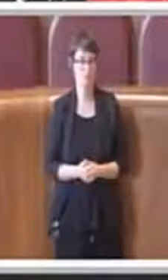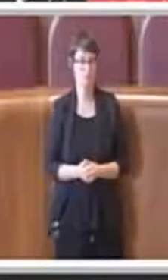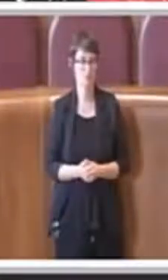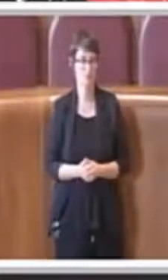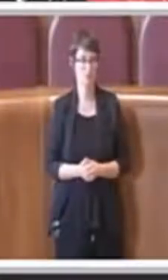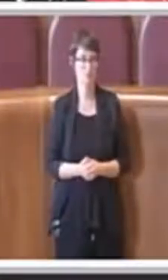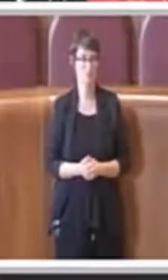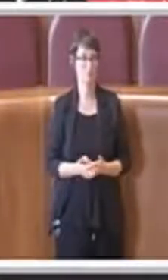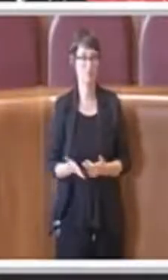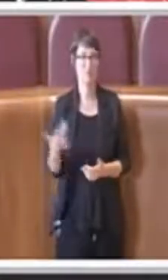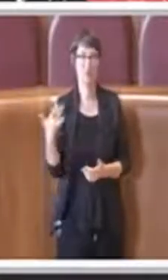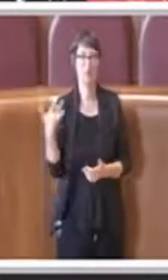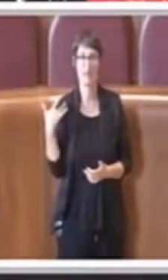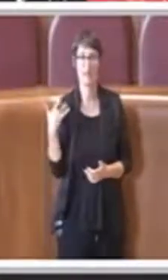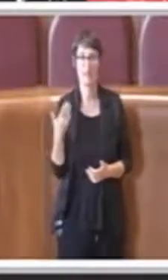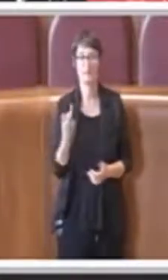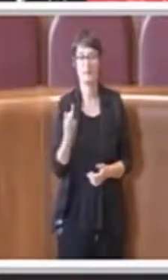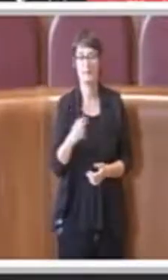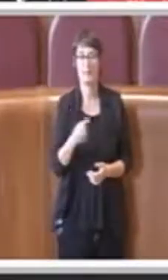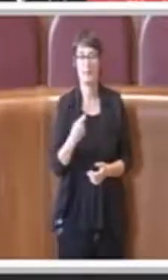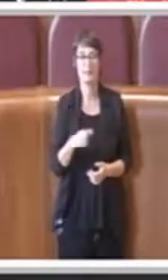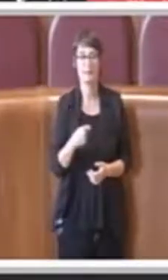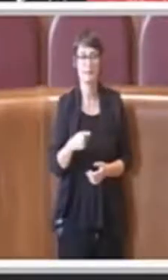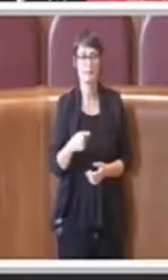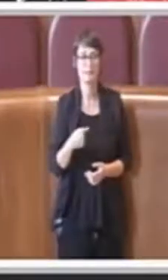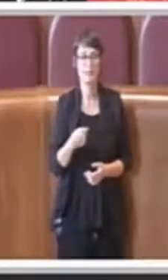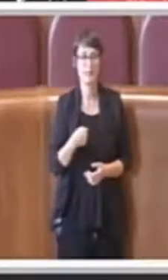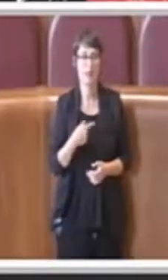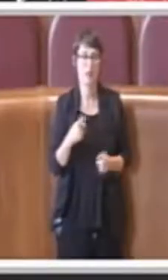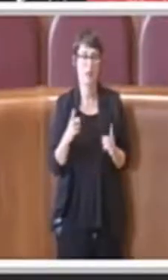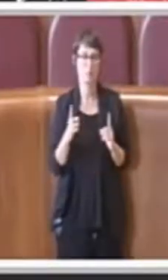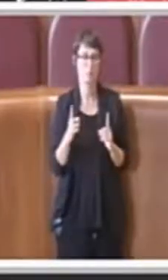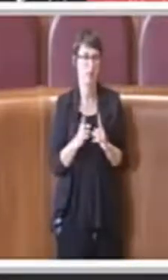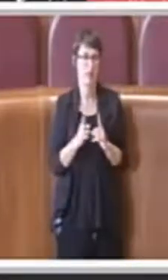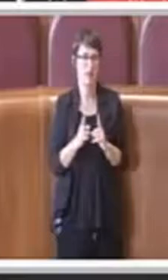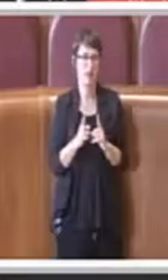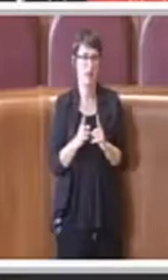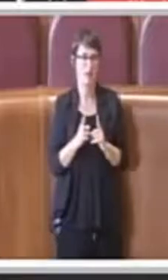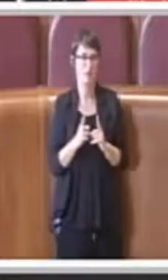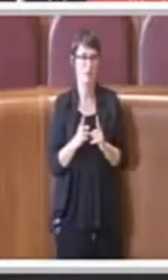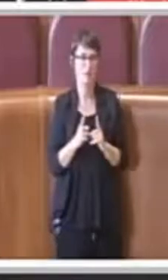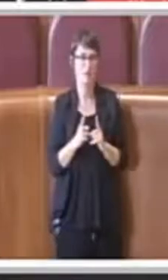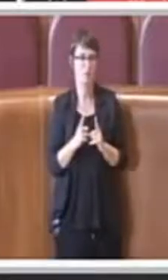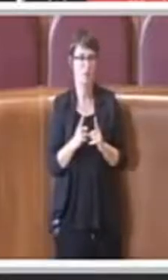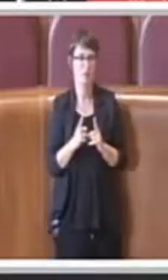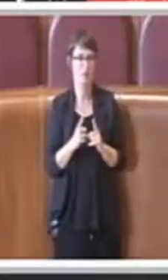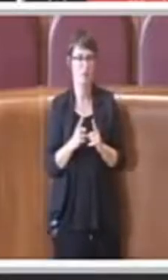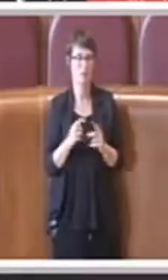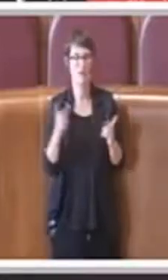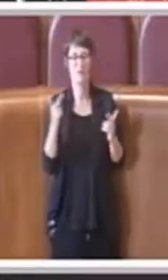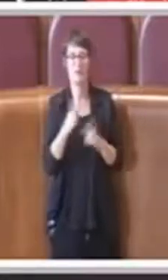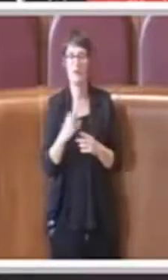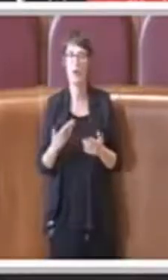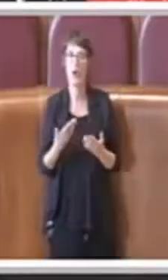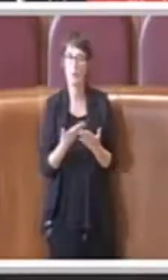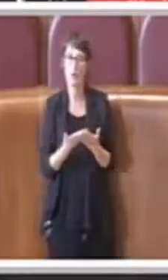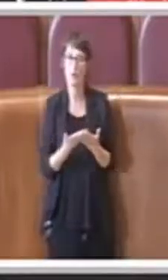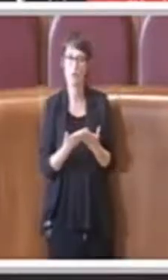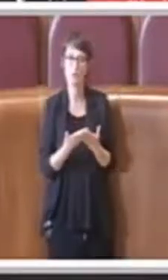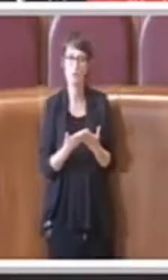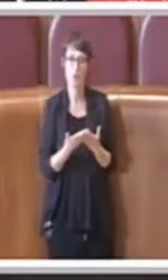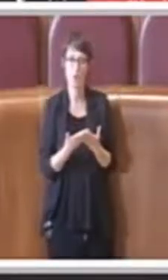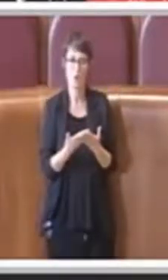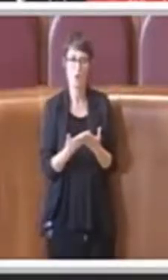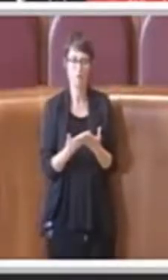Grazie Presidente, io sarò molto breve anche se la mozione tocca un nervo